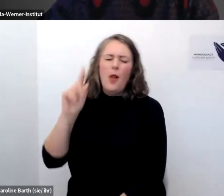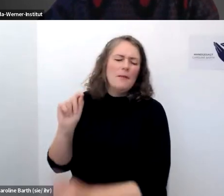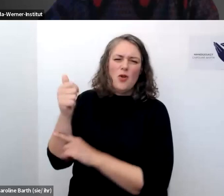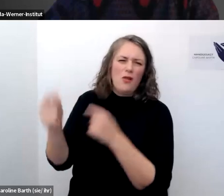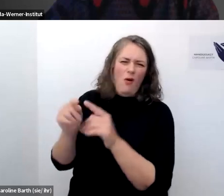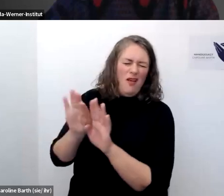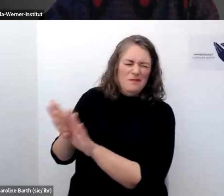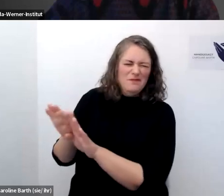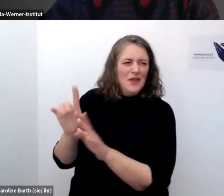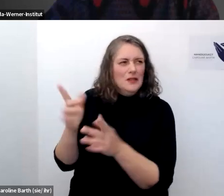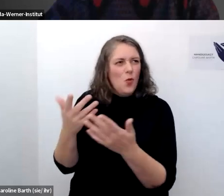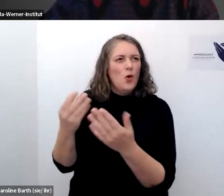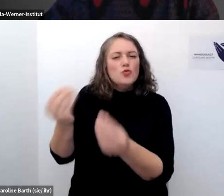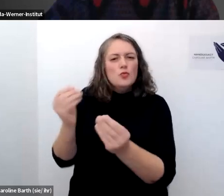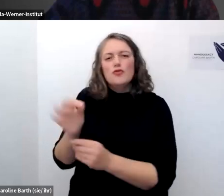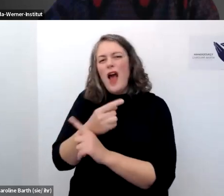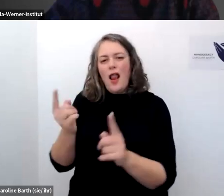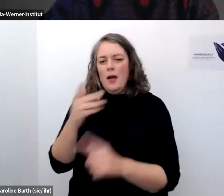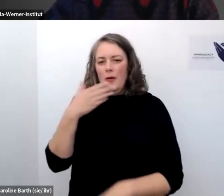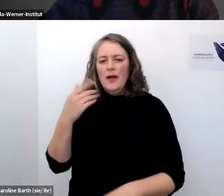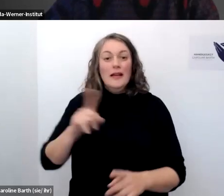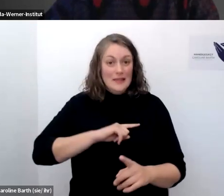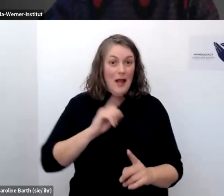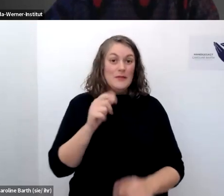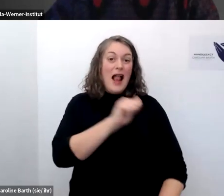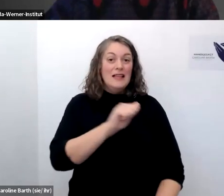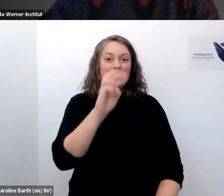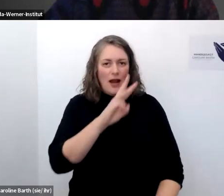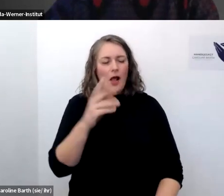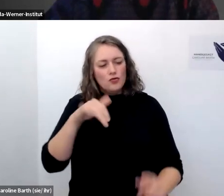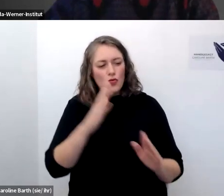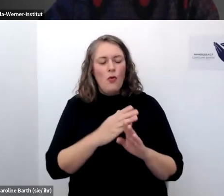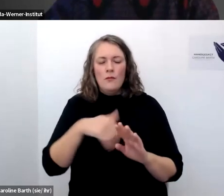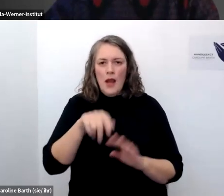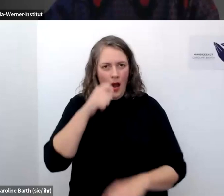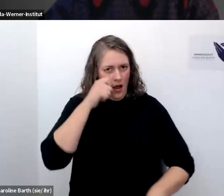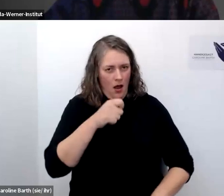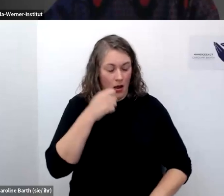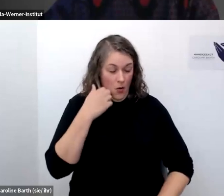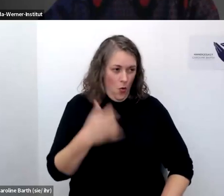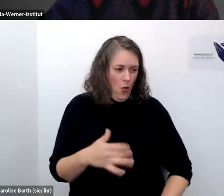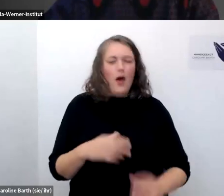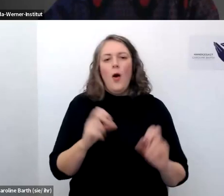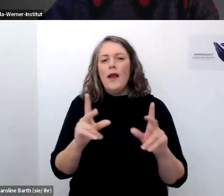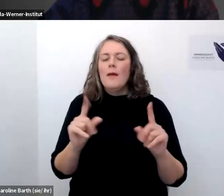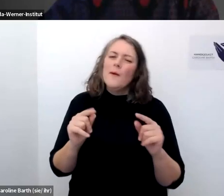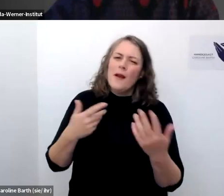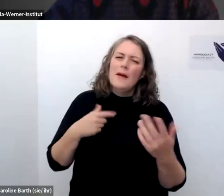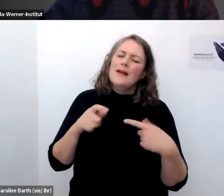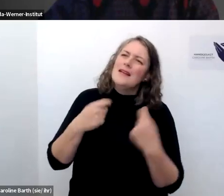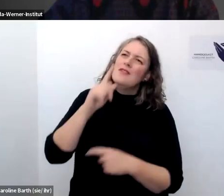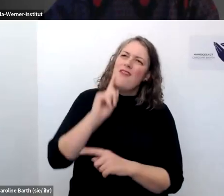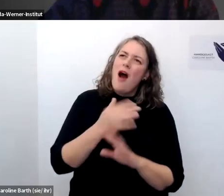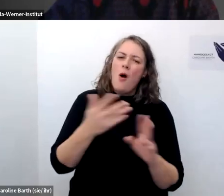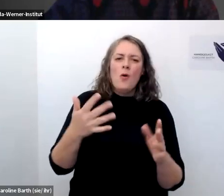die habe ich mir auch schon mal ein bisschen genauer angeschaut aber sonst siehst du ja sieht mehr frauen in